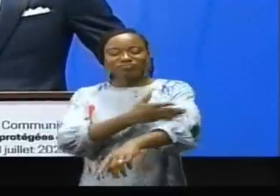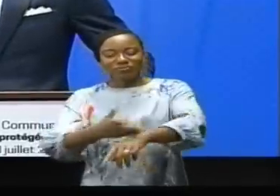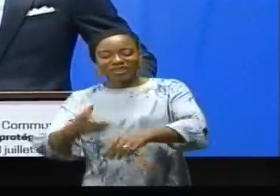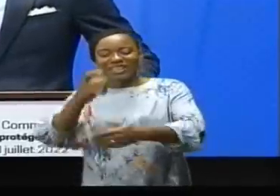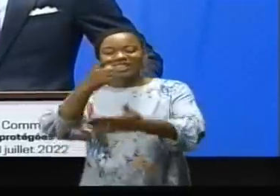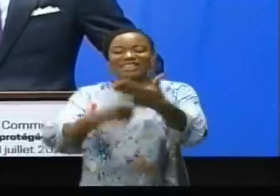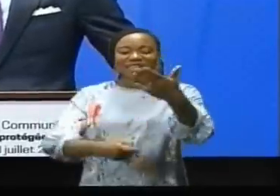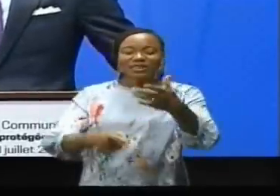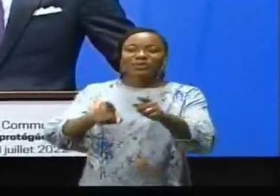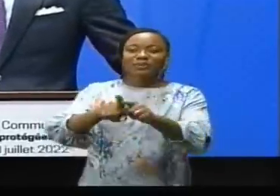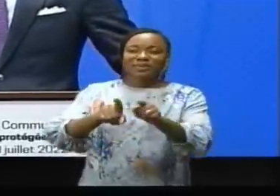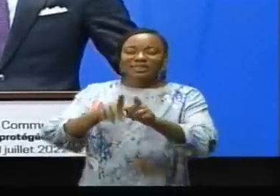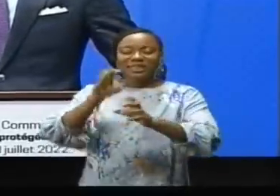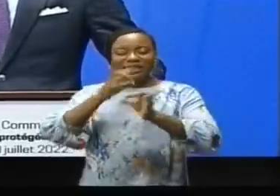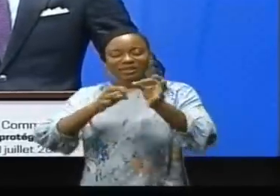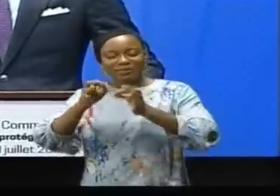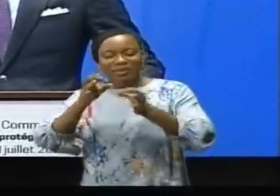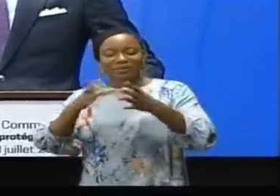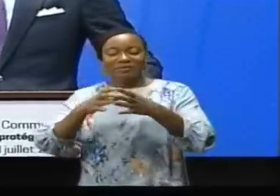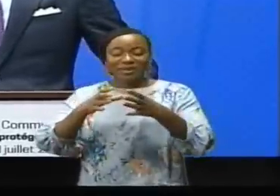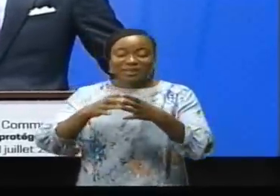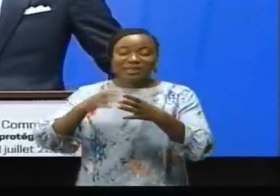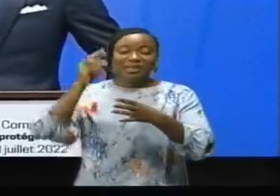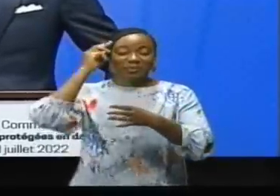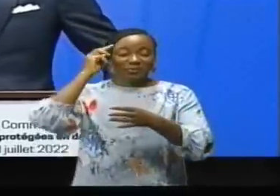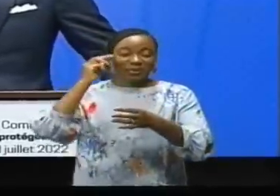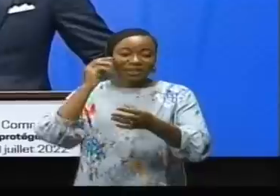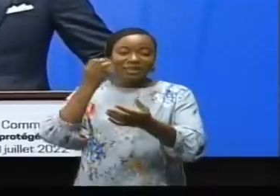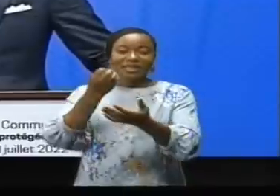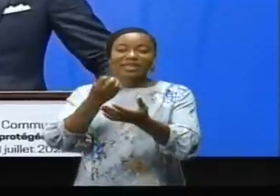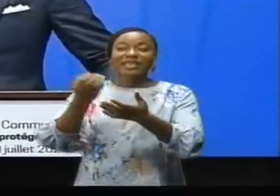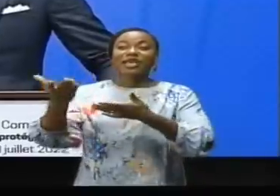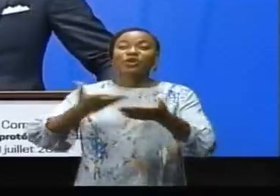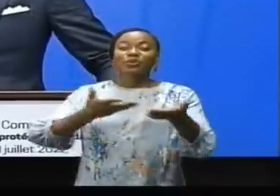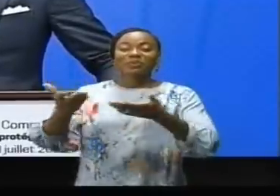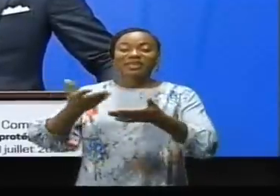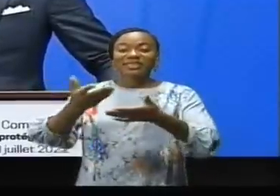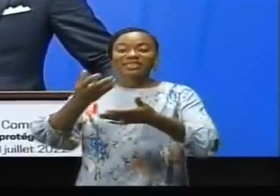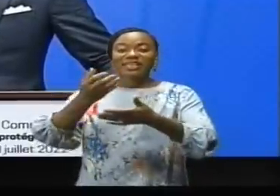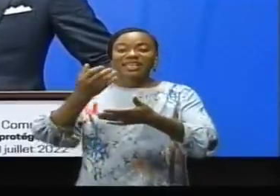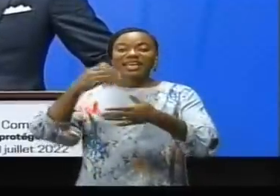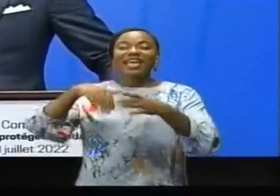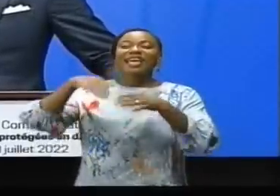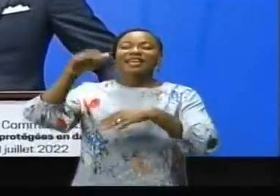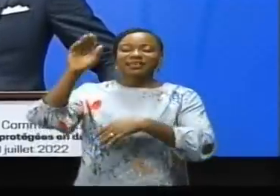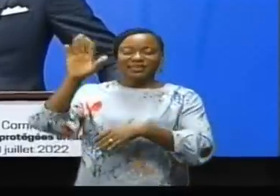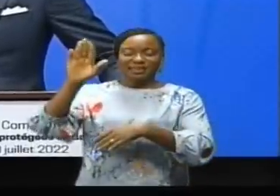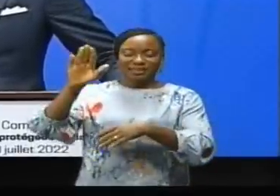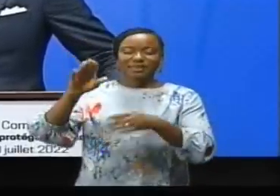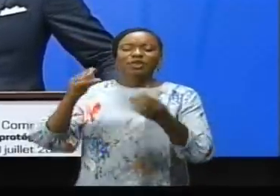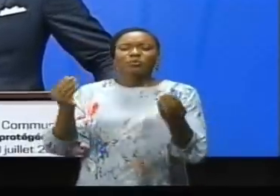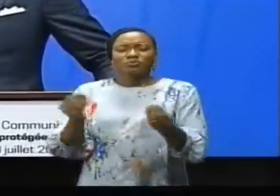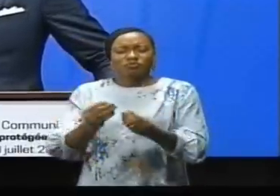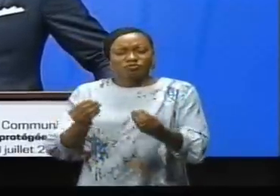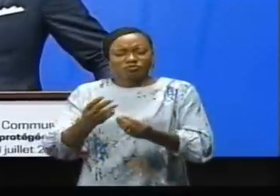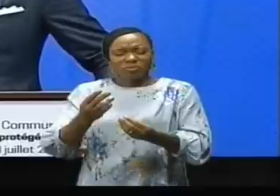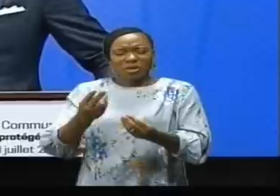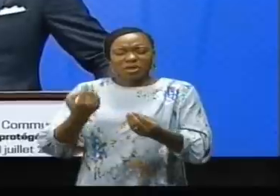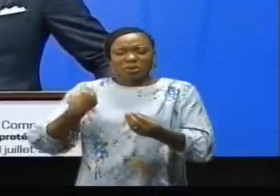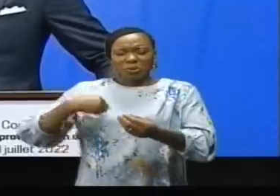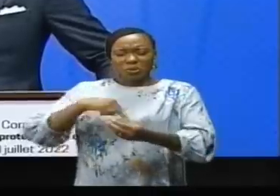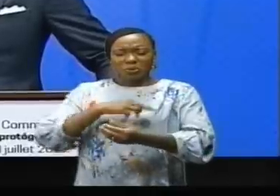taxes qui a été expliquées par mon collègue du commerce extérieur. Et nous avons eu l'occasion de parler de pourquoi de notre adhésion